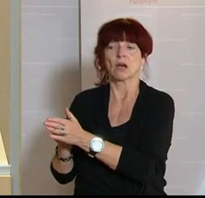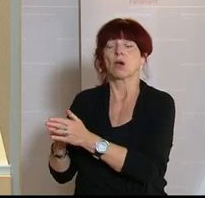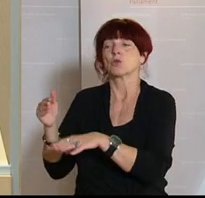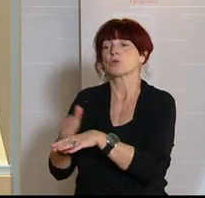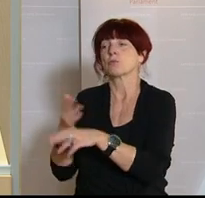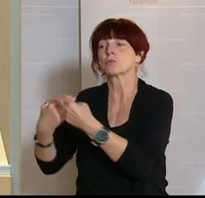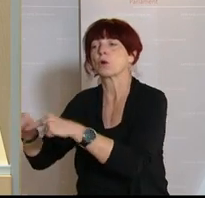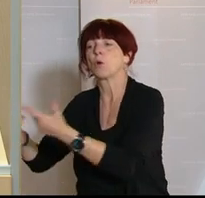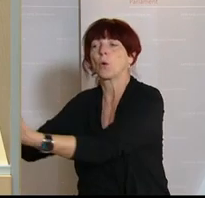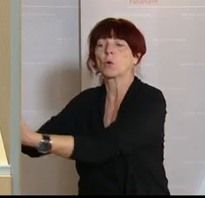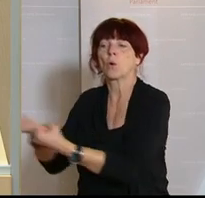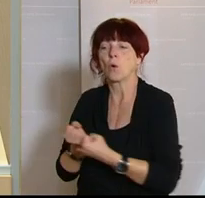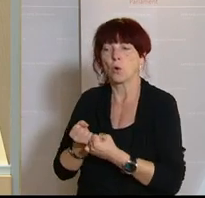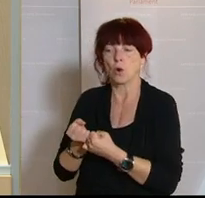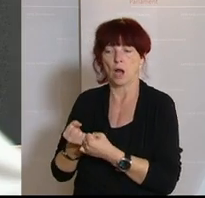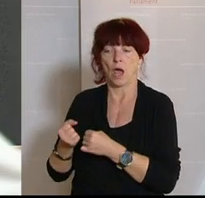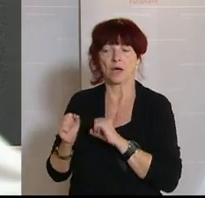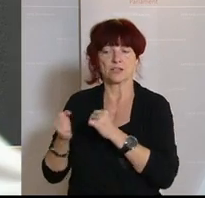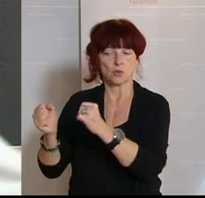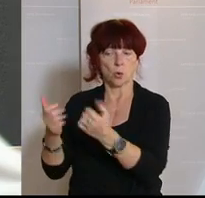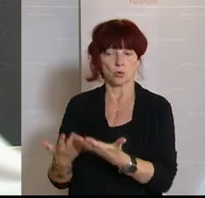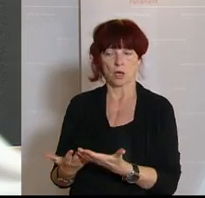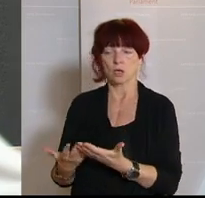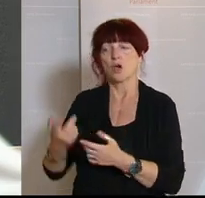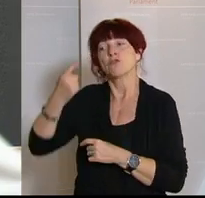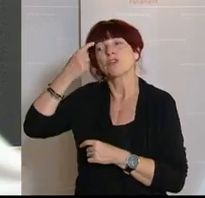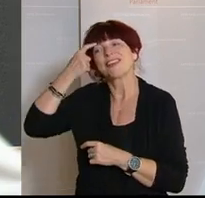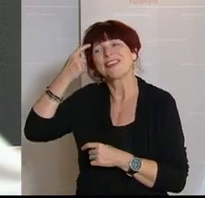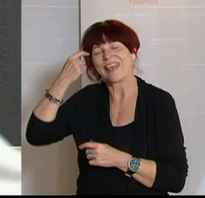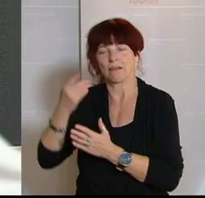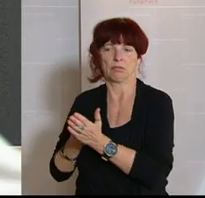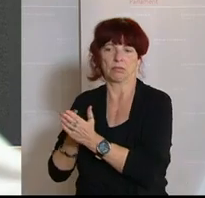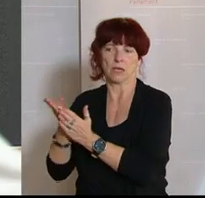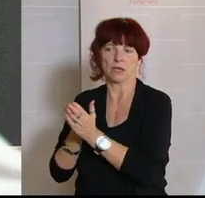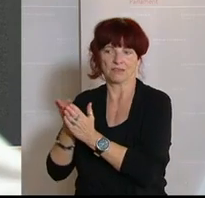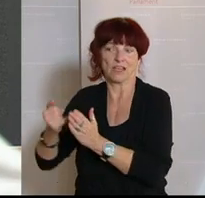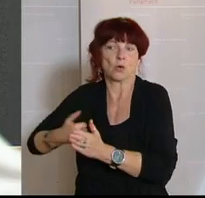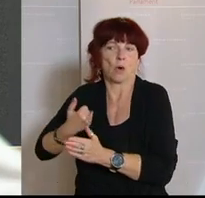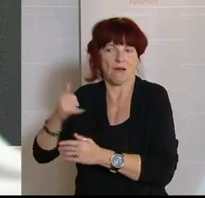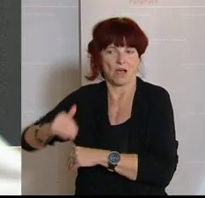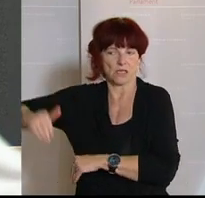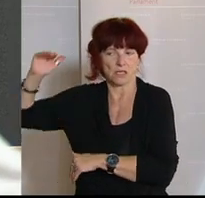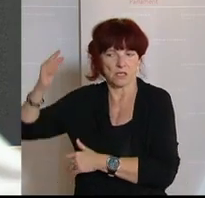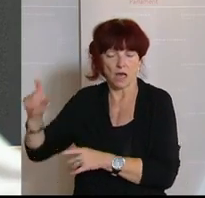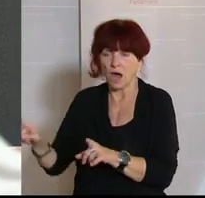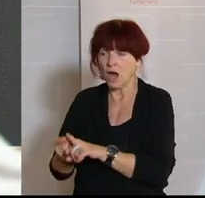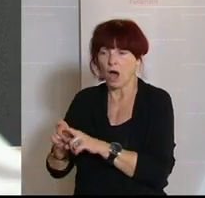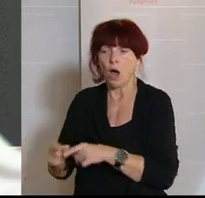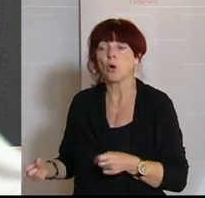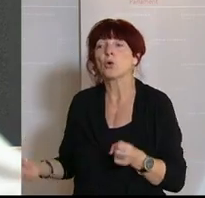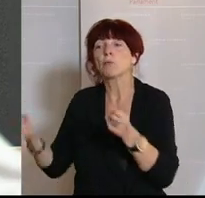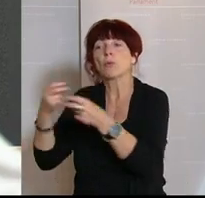Rückholaktionen, für junge Erwachsene, für Gedenkdienste und Überbrückungsfinanzierungen für das freiwillige